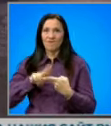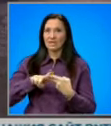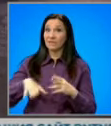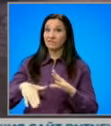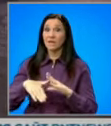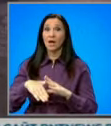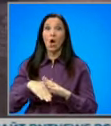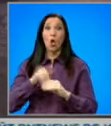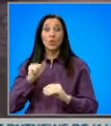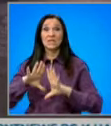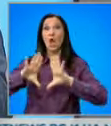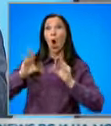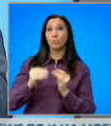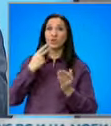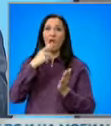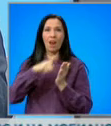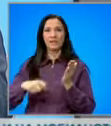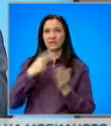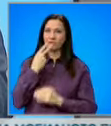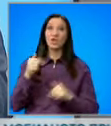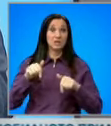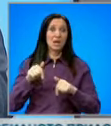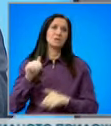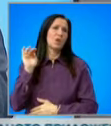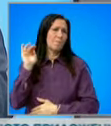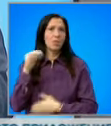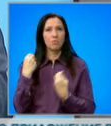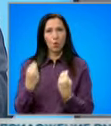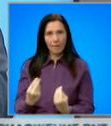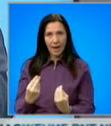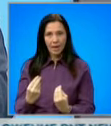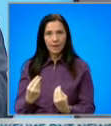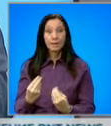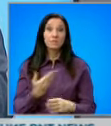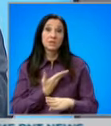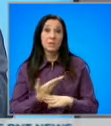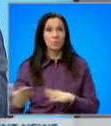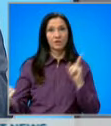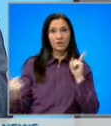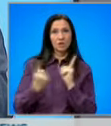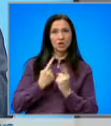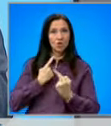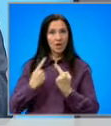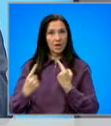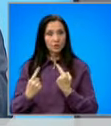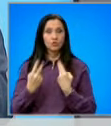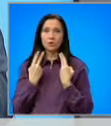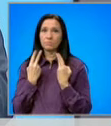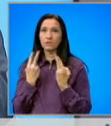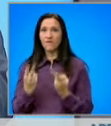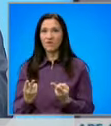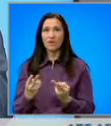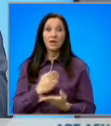са отказали общите листи и вижте. И сега би било добре да се проведат срещи, разговори, да се види